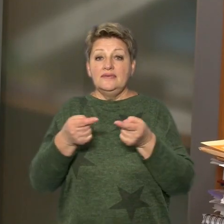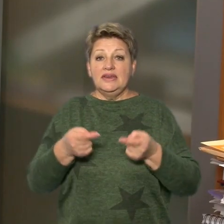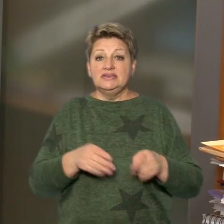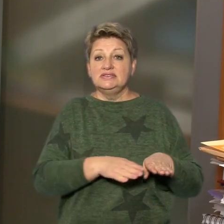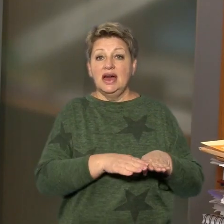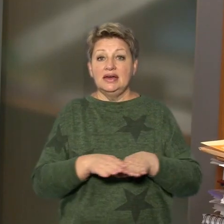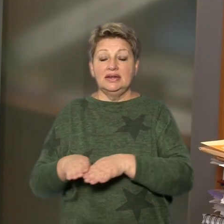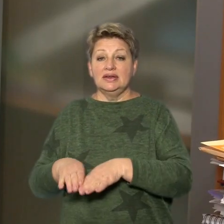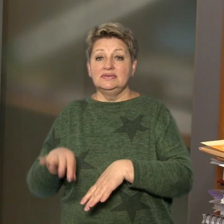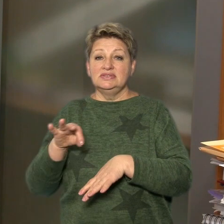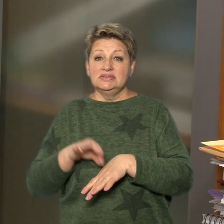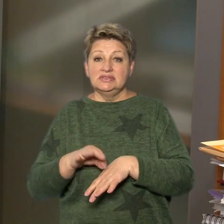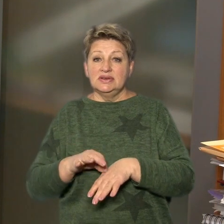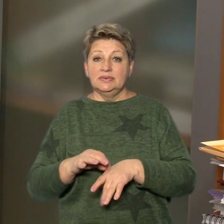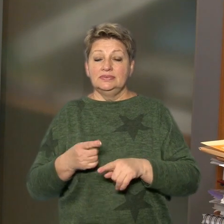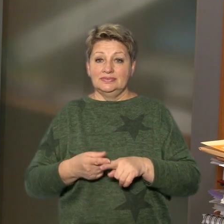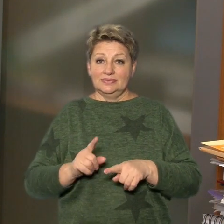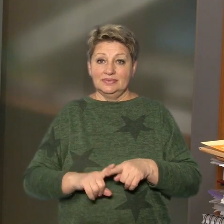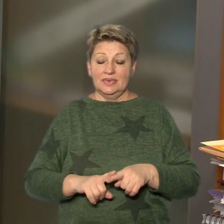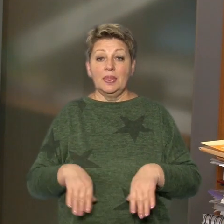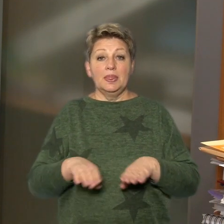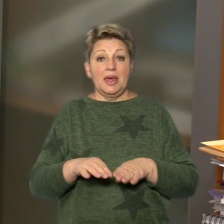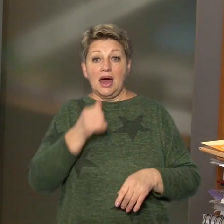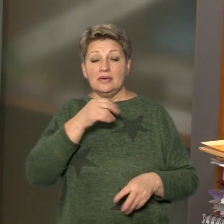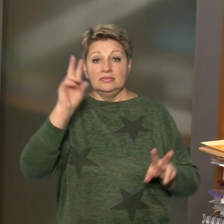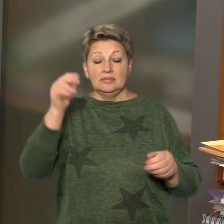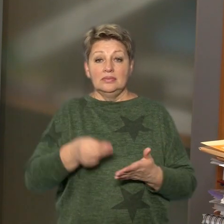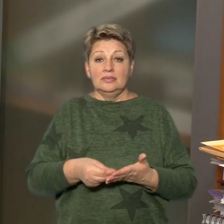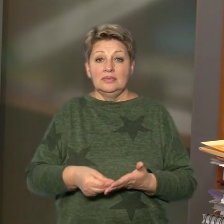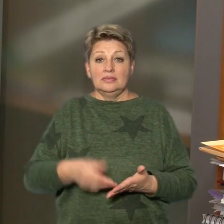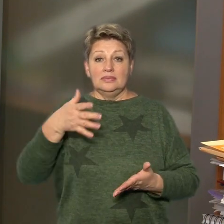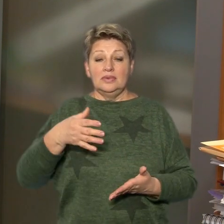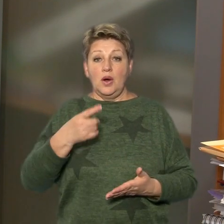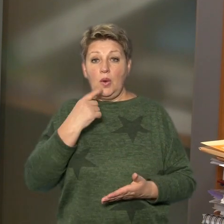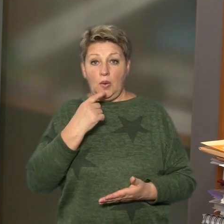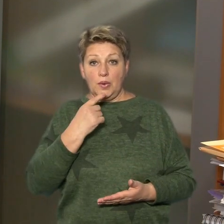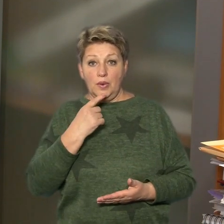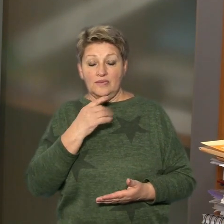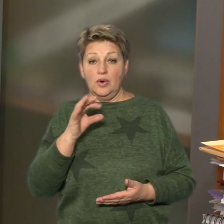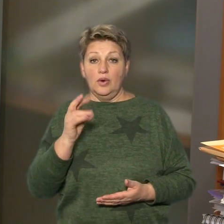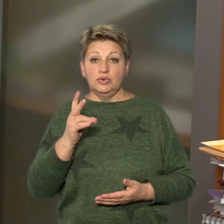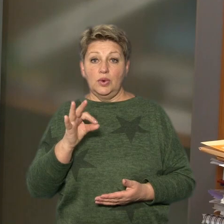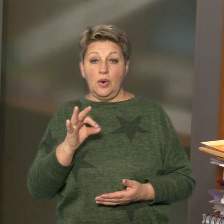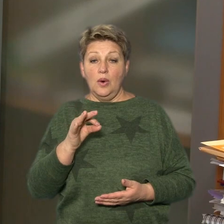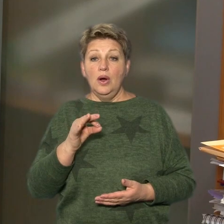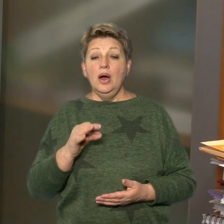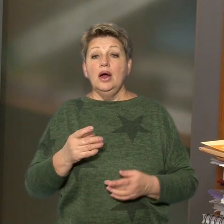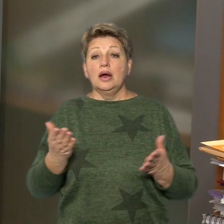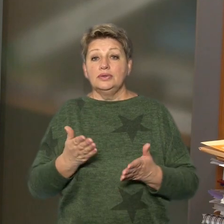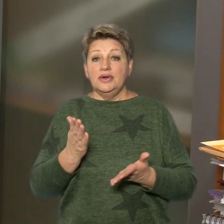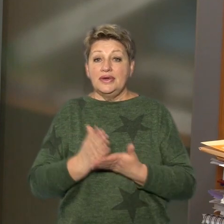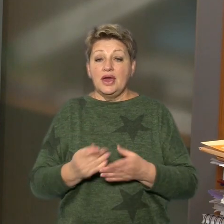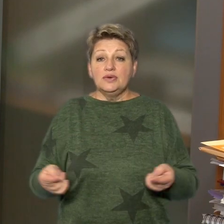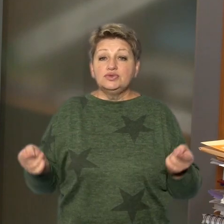простатспецифічного антигену. Так званий аналіз крові на ПСА – це онкомаркер, який є доволі точним,